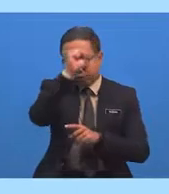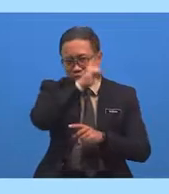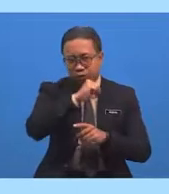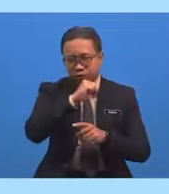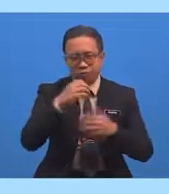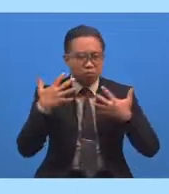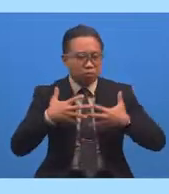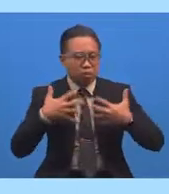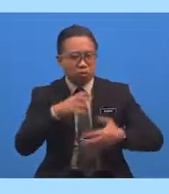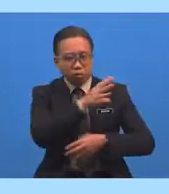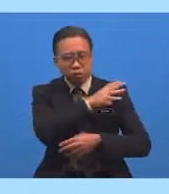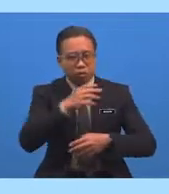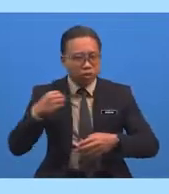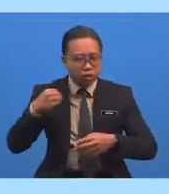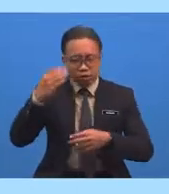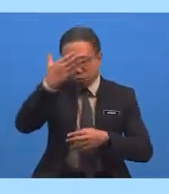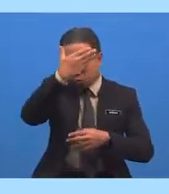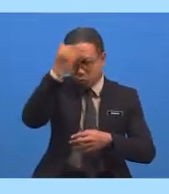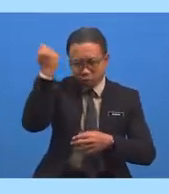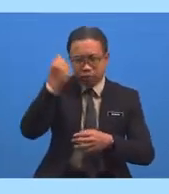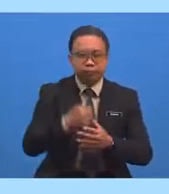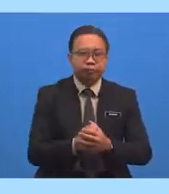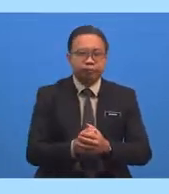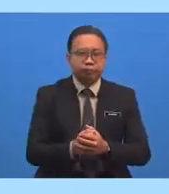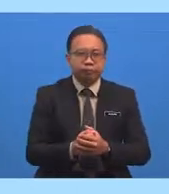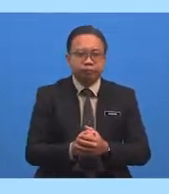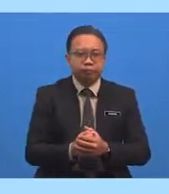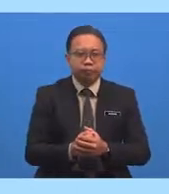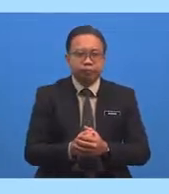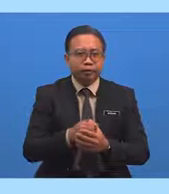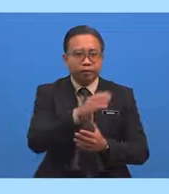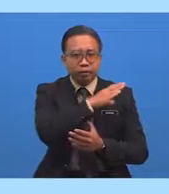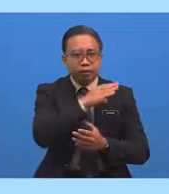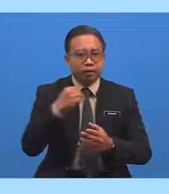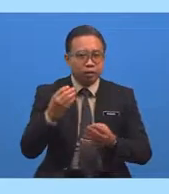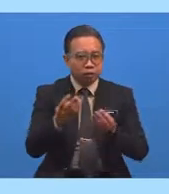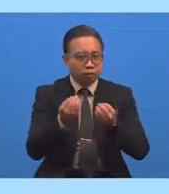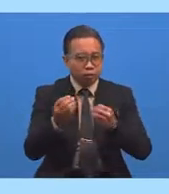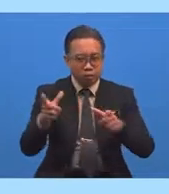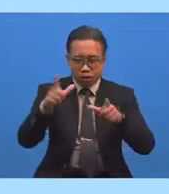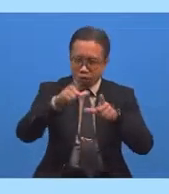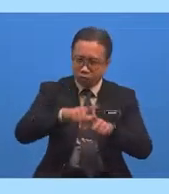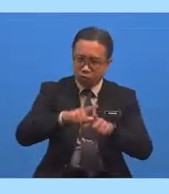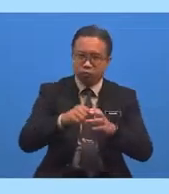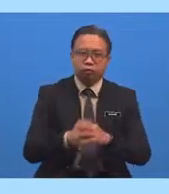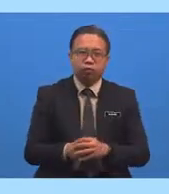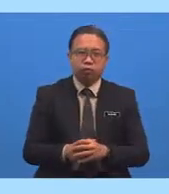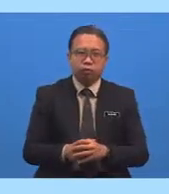pengecut dan nyanyu Wa'a'u zubika Dan aku memohon perlindunganmu